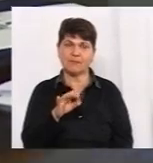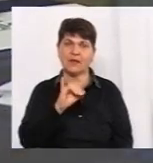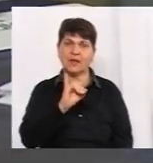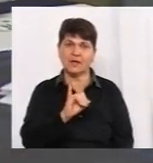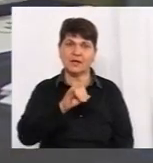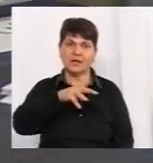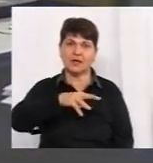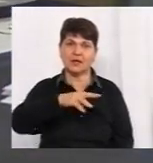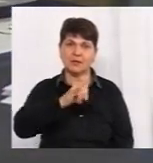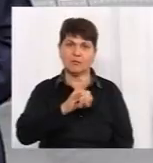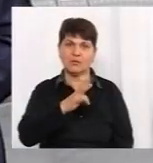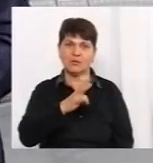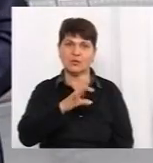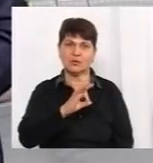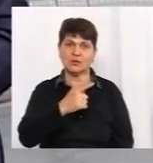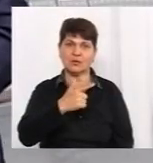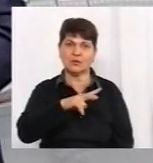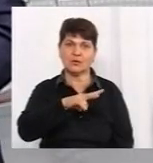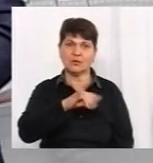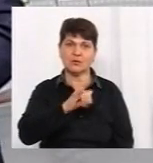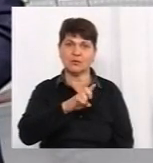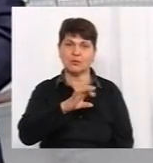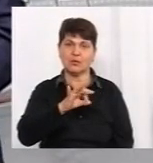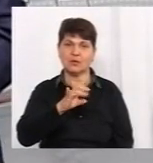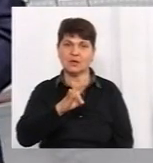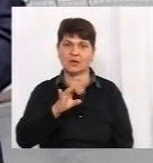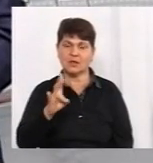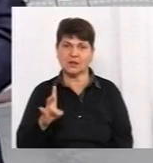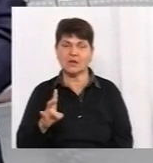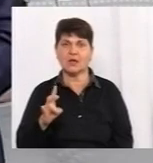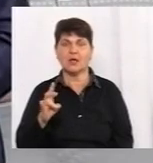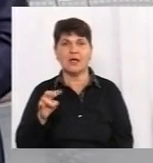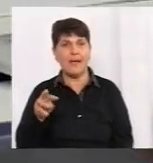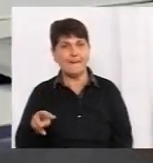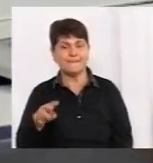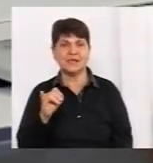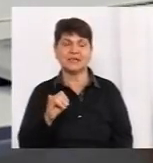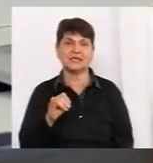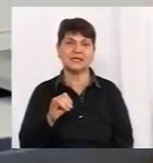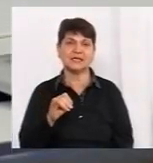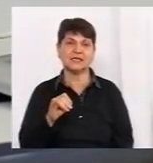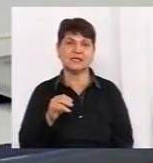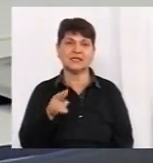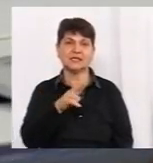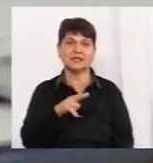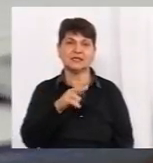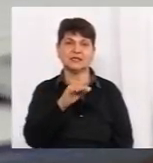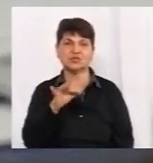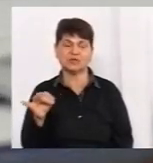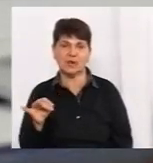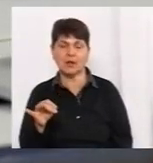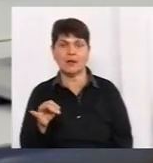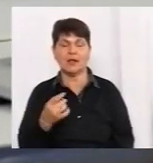імуноглобаліни М і G, тобто це антітіла. І вже є український з